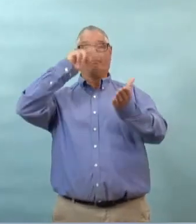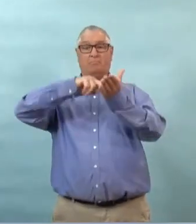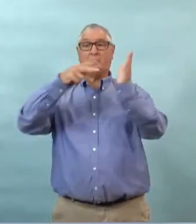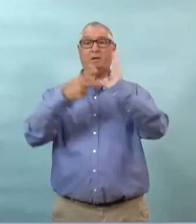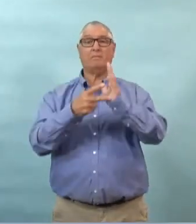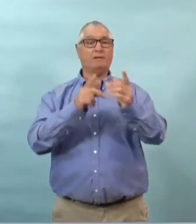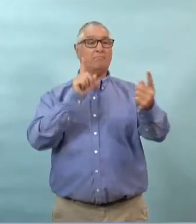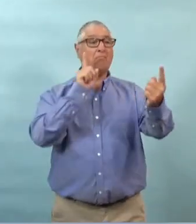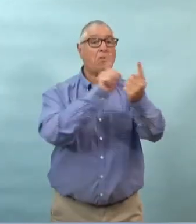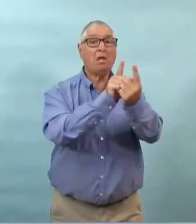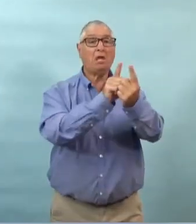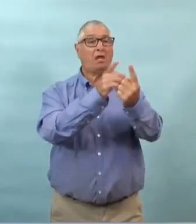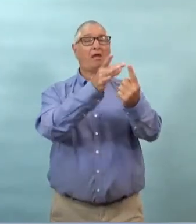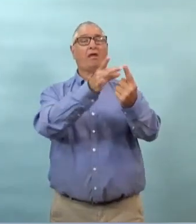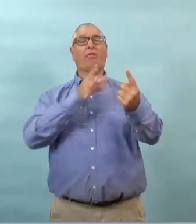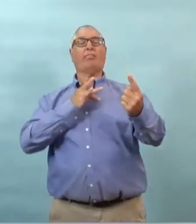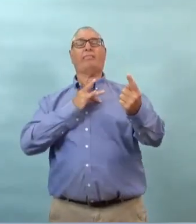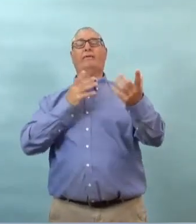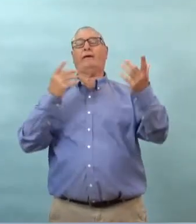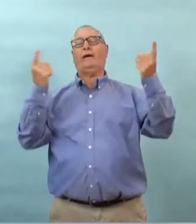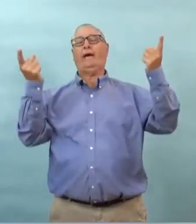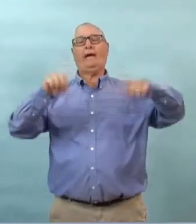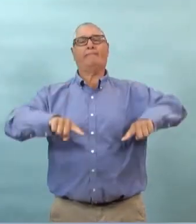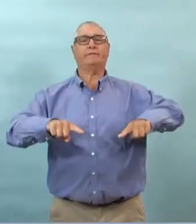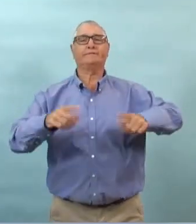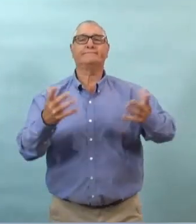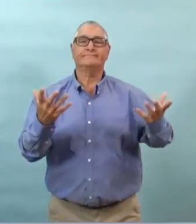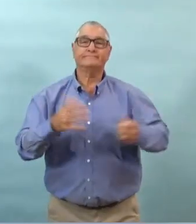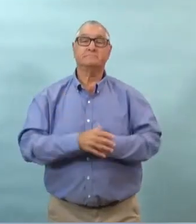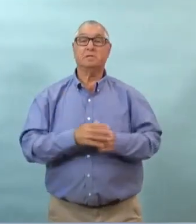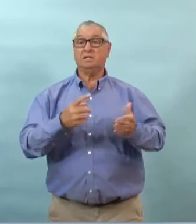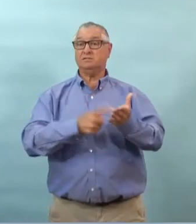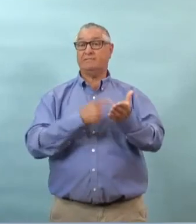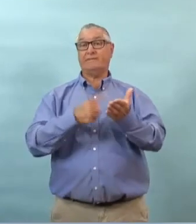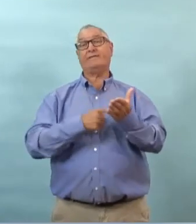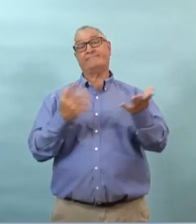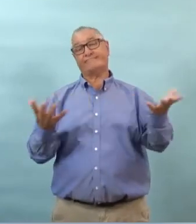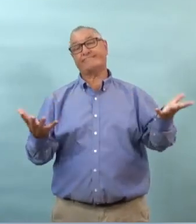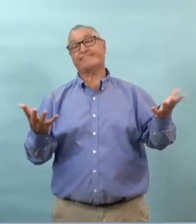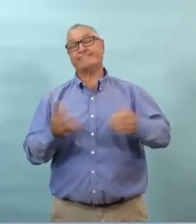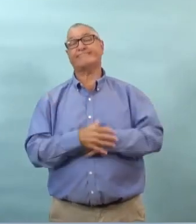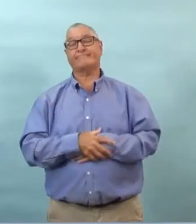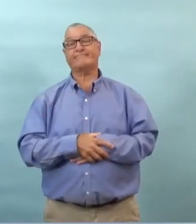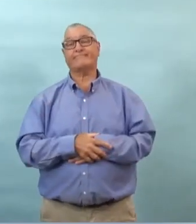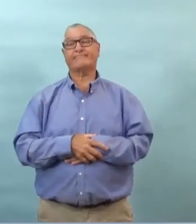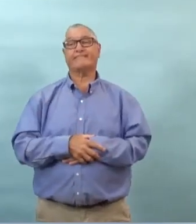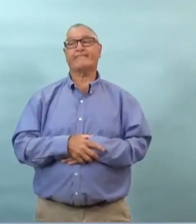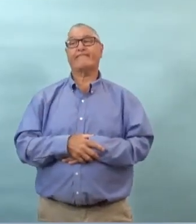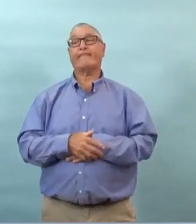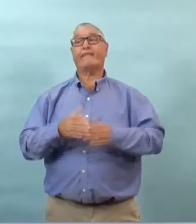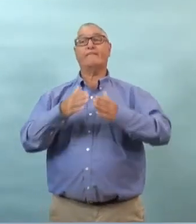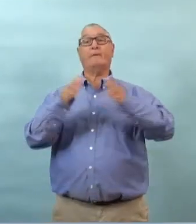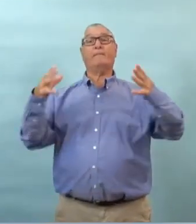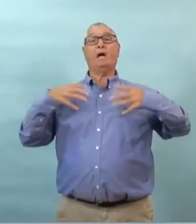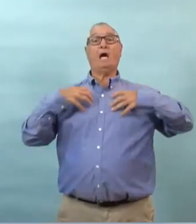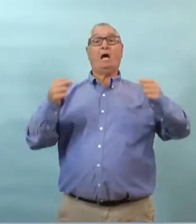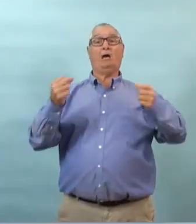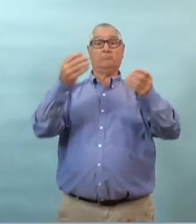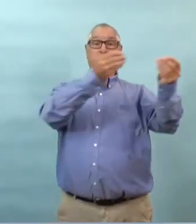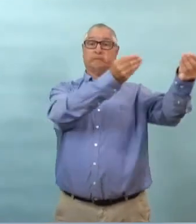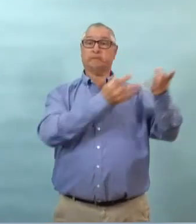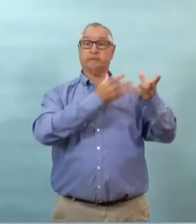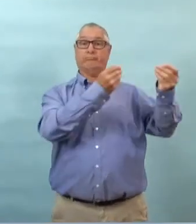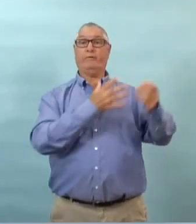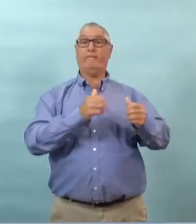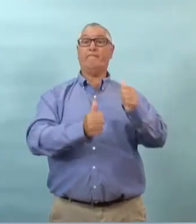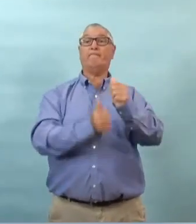situation où ils sont en contact plus étroit que ce qu'ils avaient prévu ça peut se produire absolument mais les indications